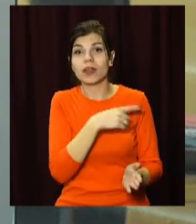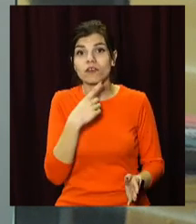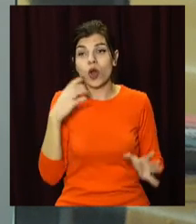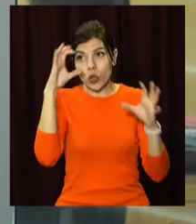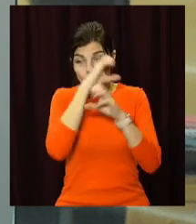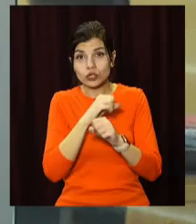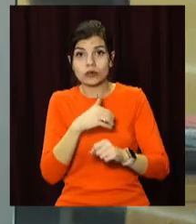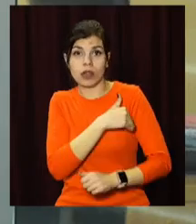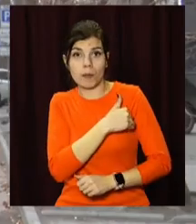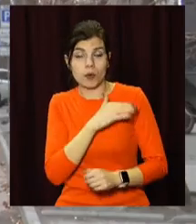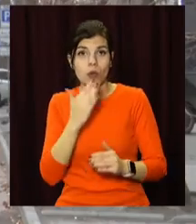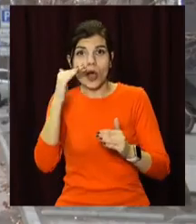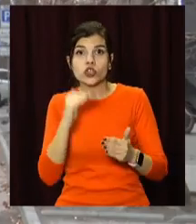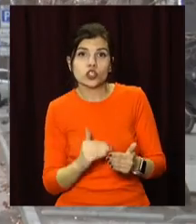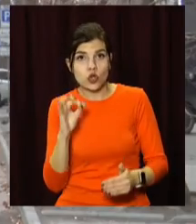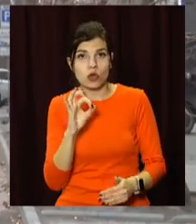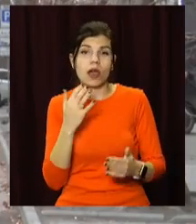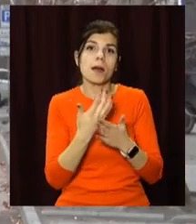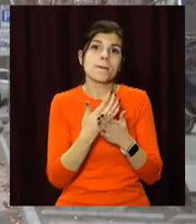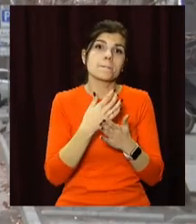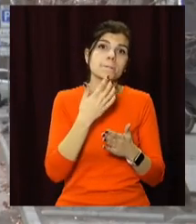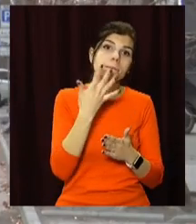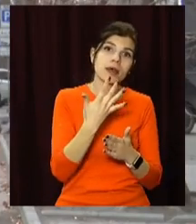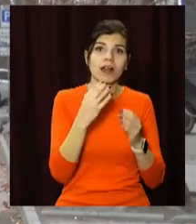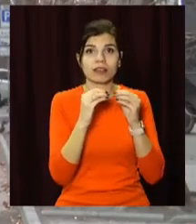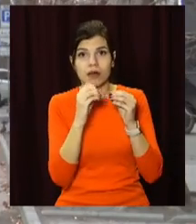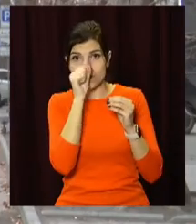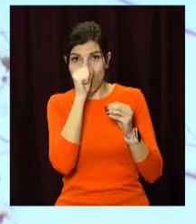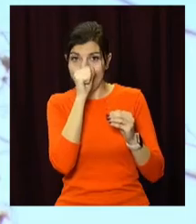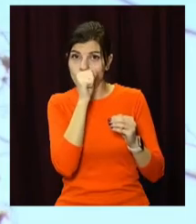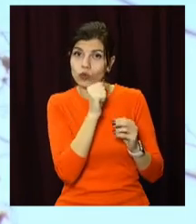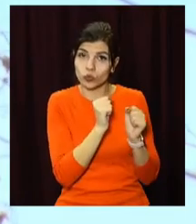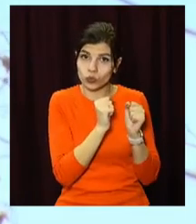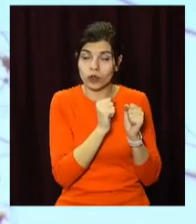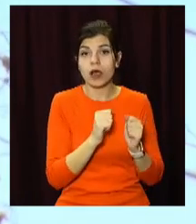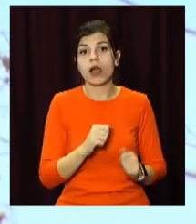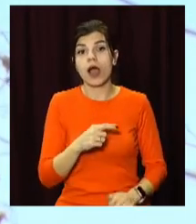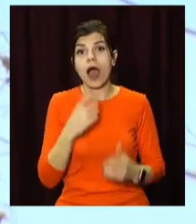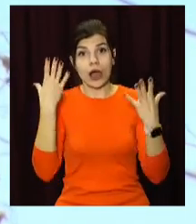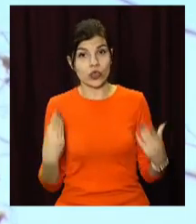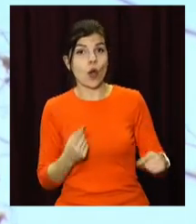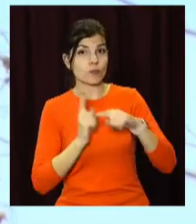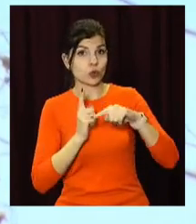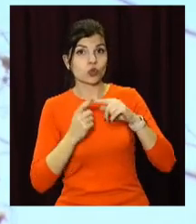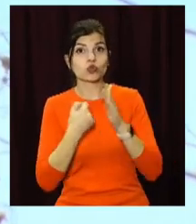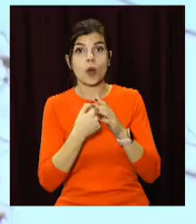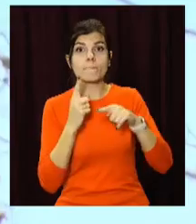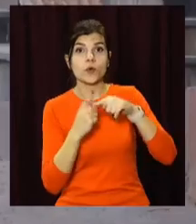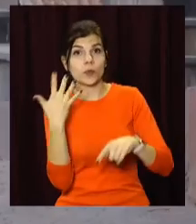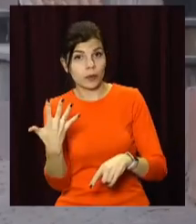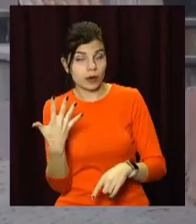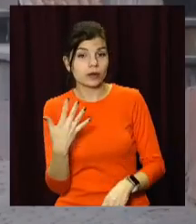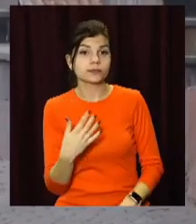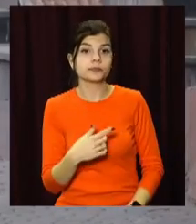температурні показники будуть нижче нуля – від 5 до 10 градусів морозу. А от в день незначні плюсові температури – до 5 градусів.